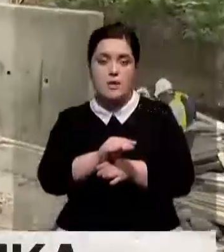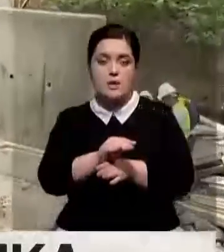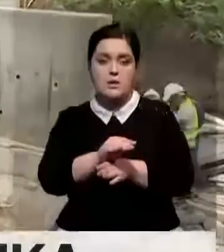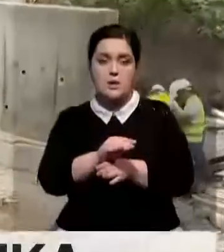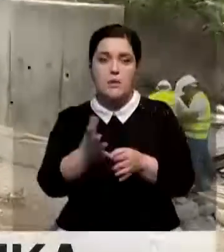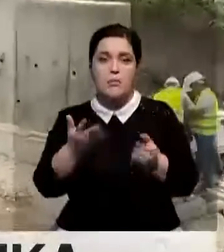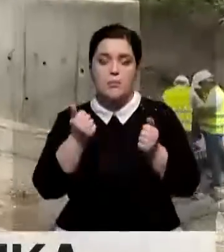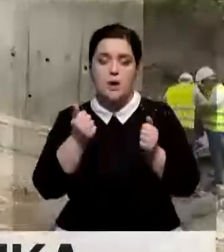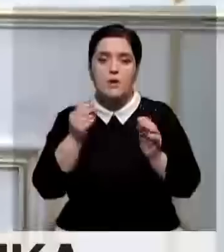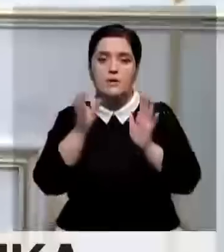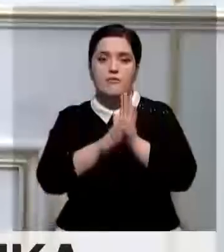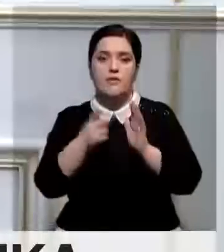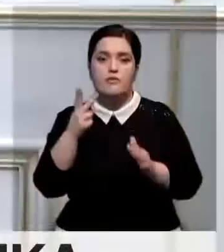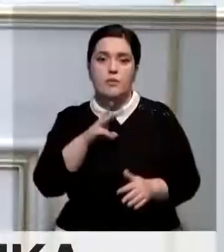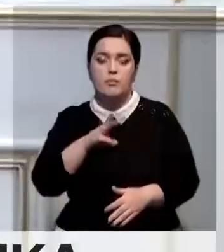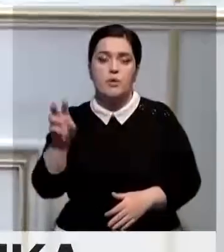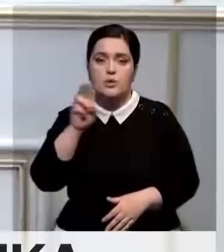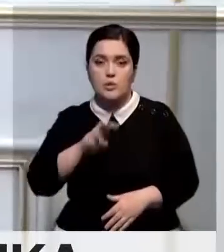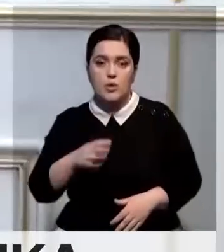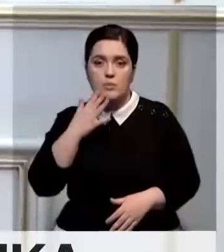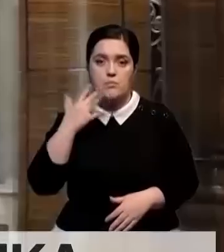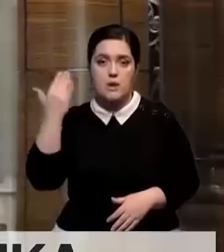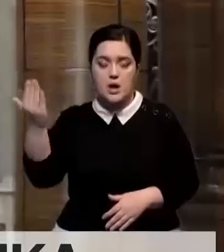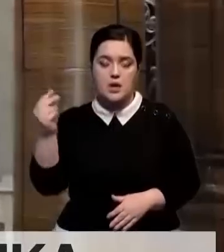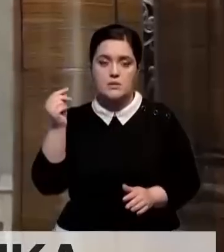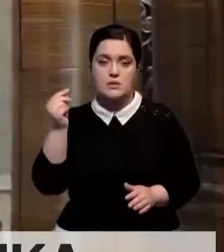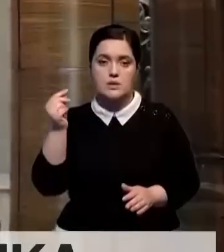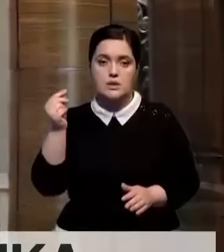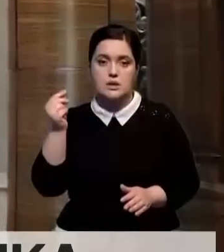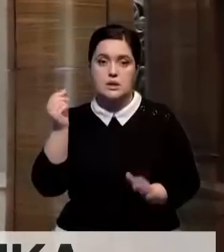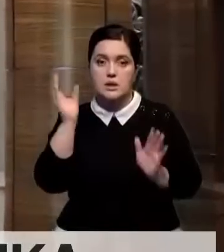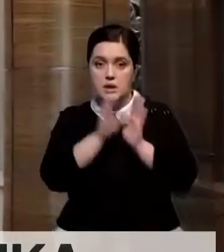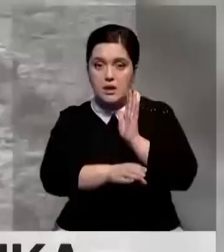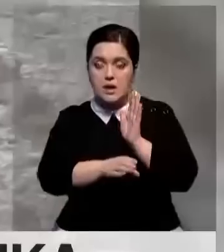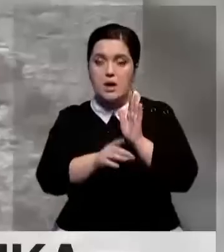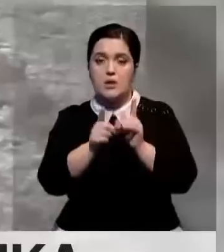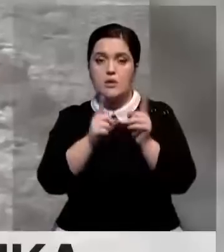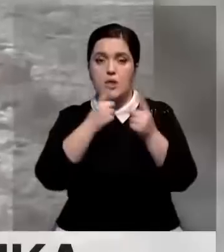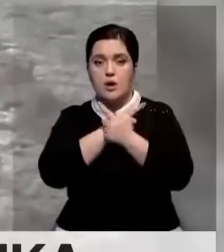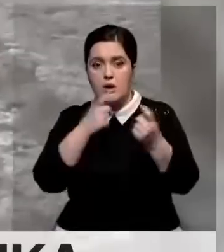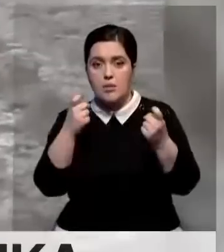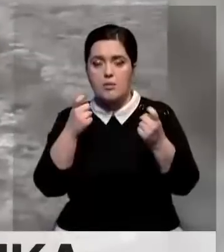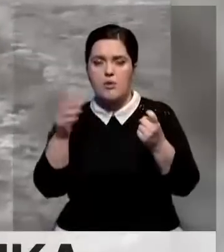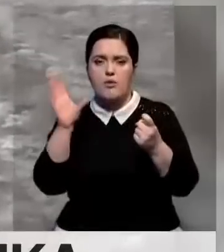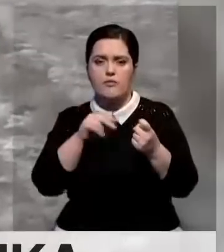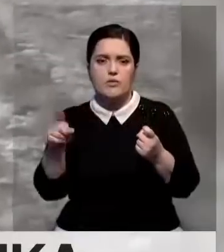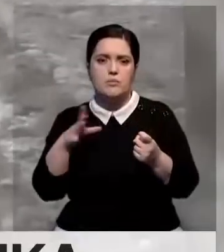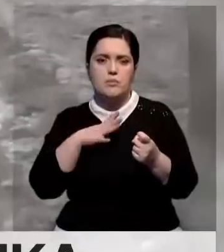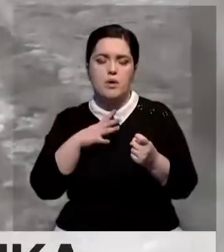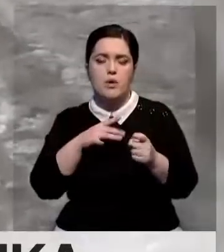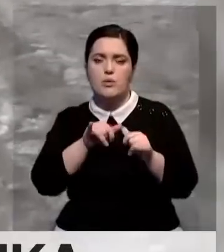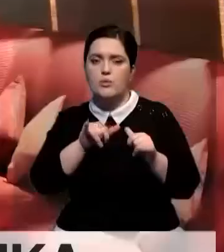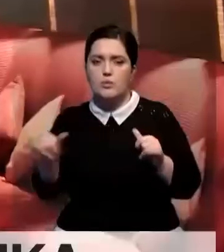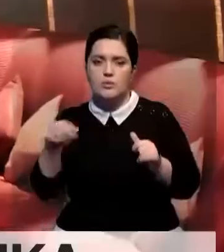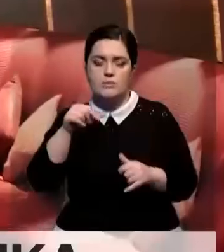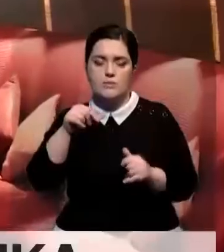Это получение взятки в размере 2 миллионов долларов от иностранных граждан. Тогда же силовики обнародовали предметы роскоши и все то, чем обжился